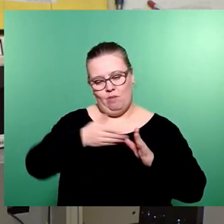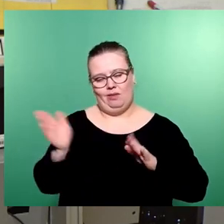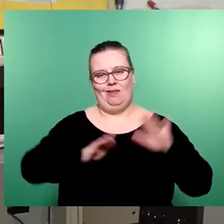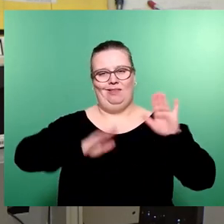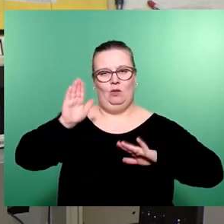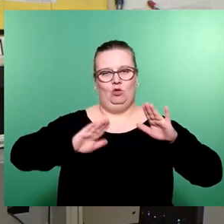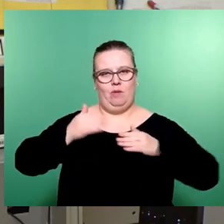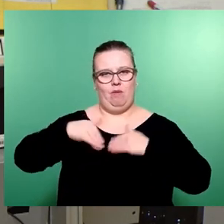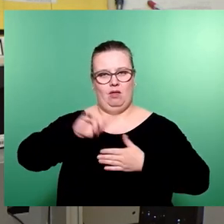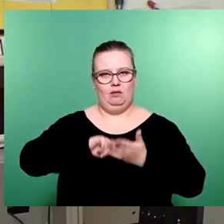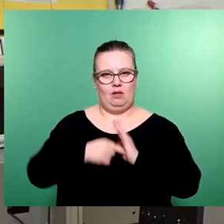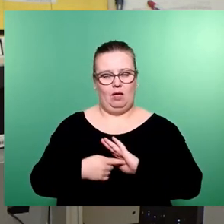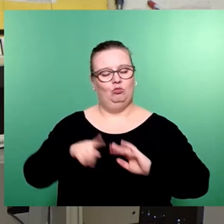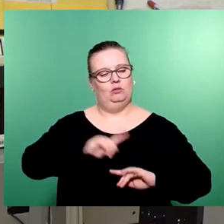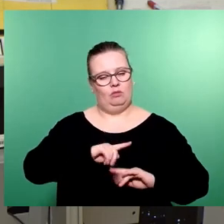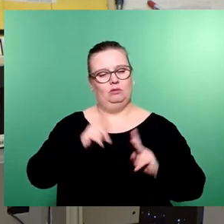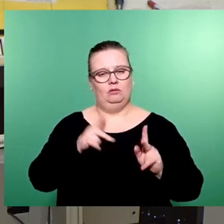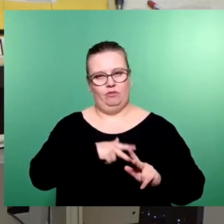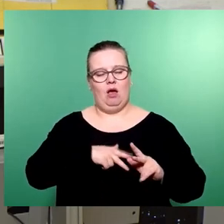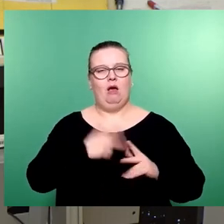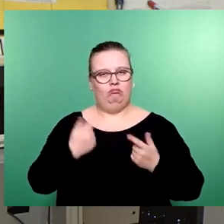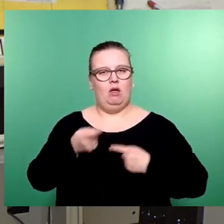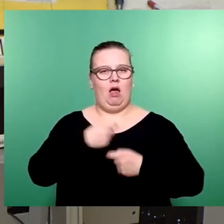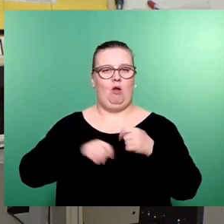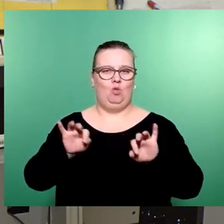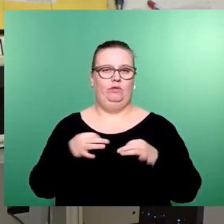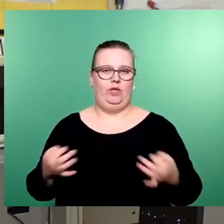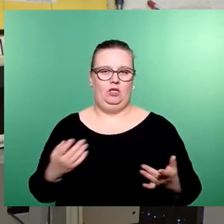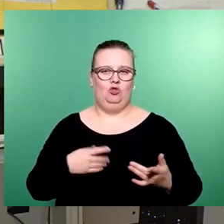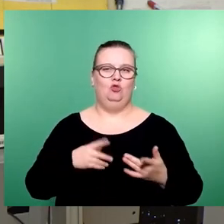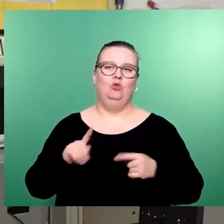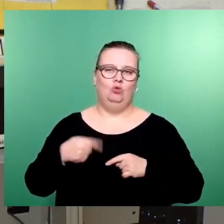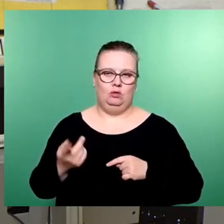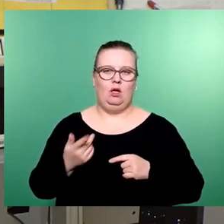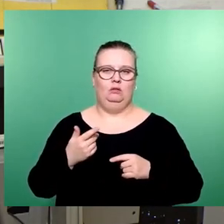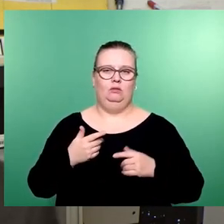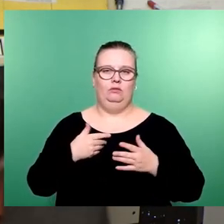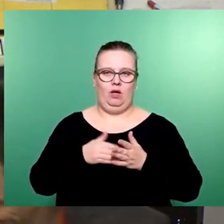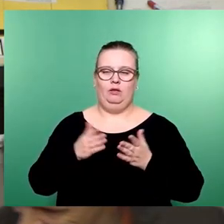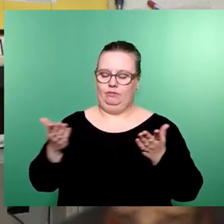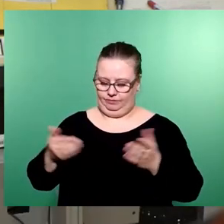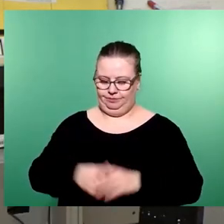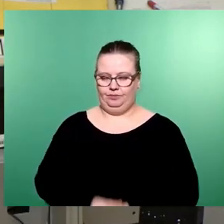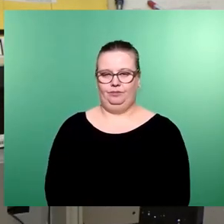Mehrheit zeigen, dass wir als Stadtrat uns handlungsfähig sind. Das haben wir ja gezeigt. Weiteres dann noch in der nächsten Rede.